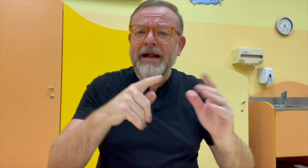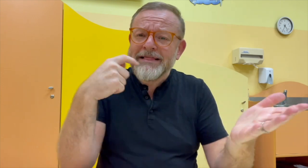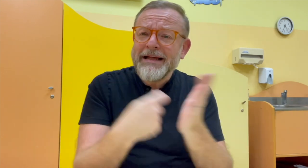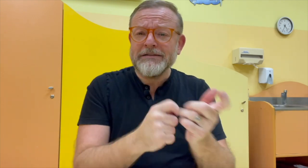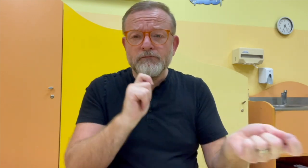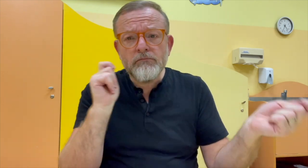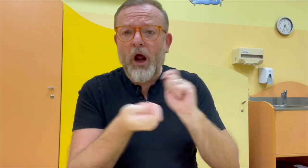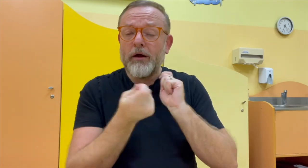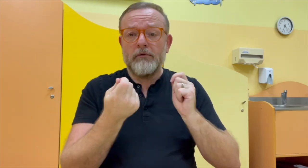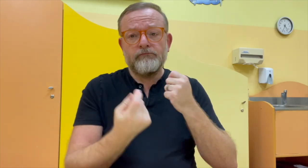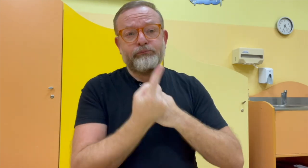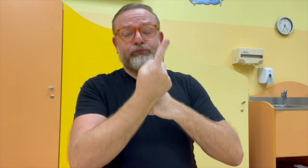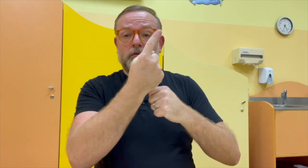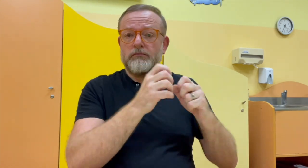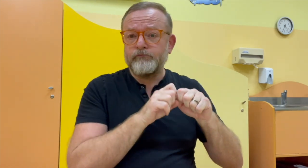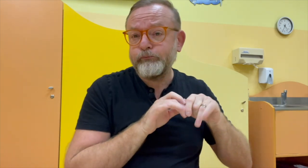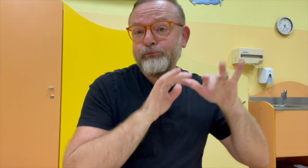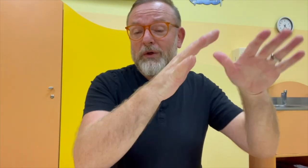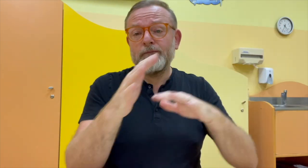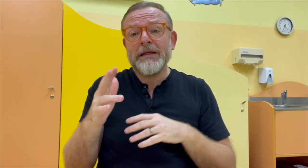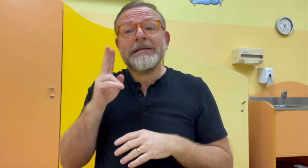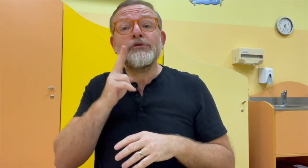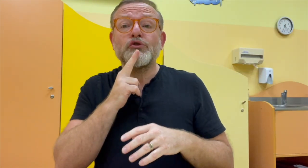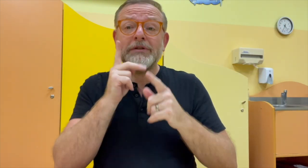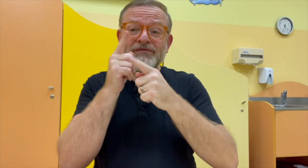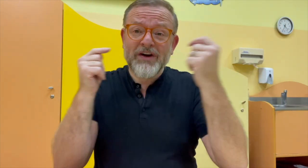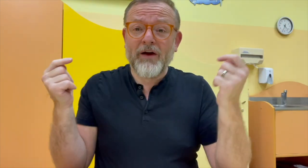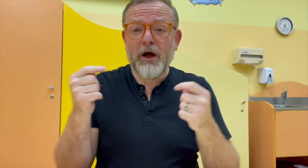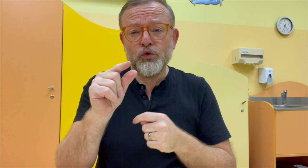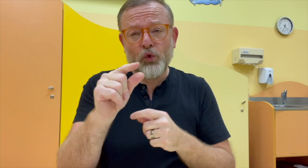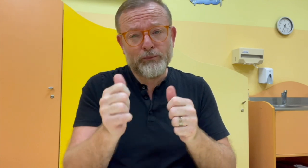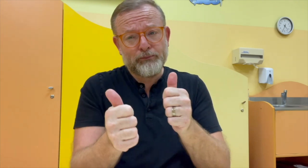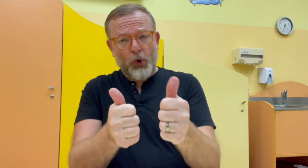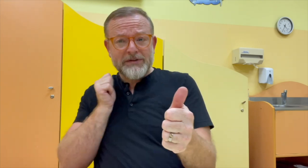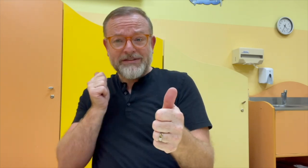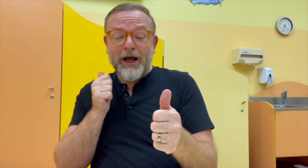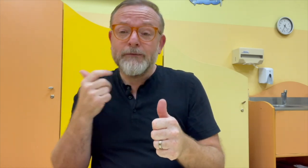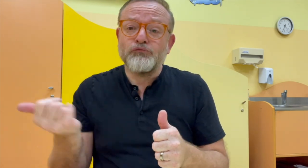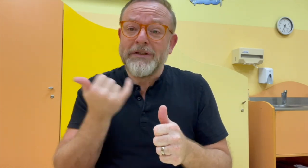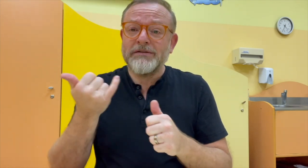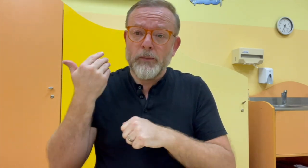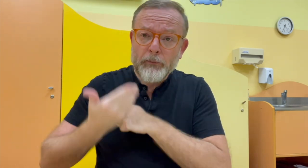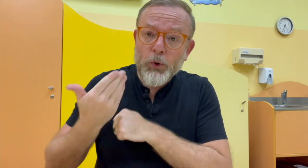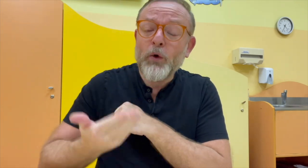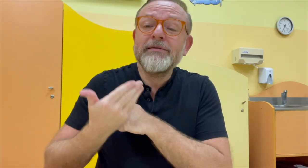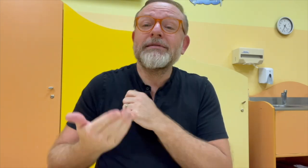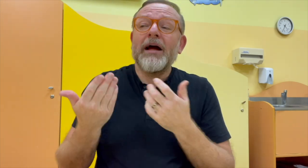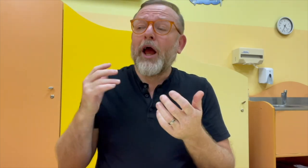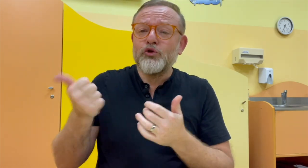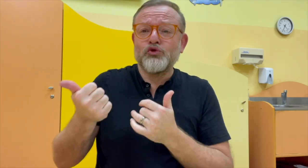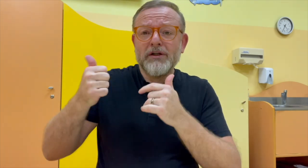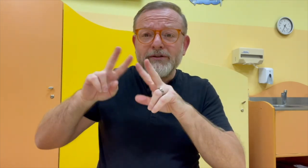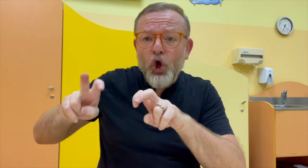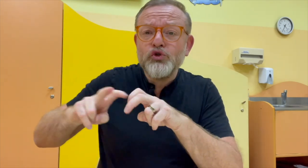pokrok stále dopředu, vznikají nové metody a nové materiály, ale co se týče neslyšících dětí, tak tam jsme vždycky